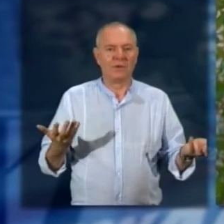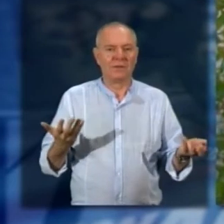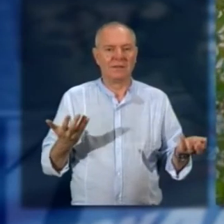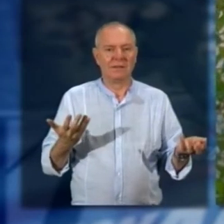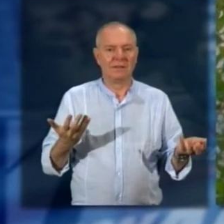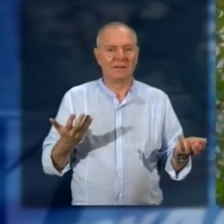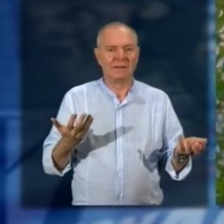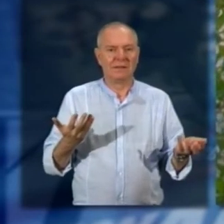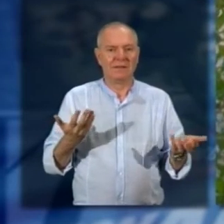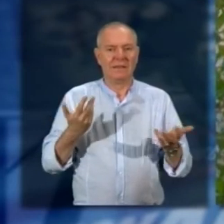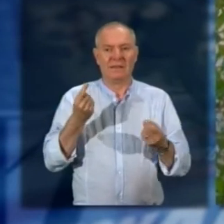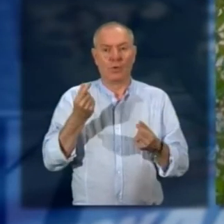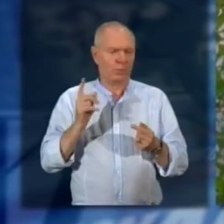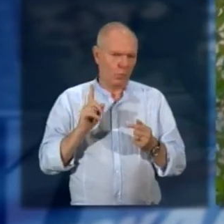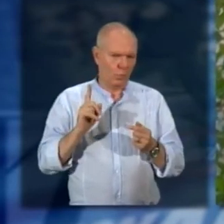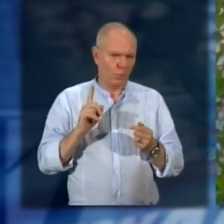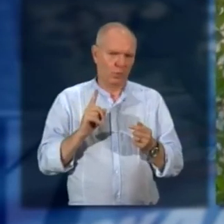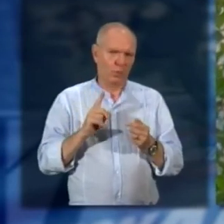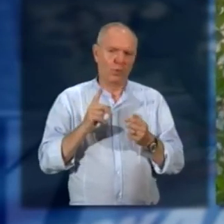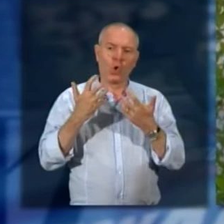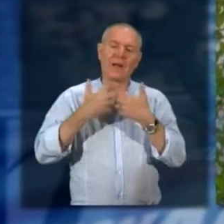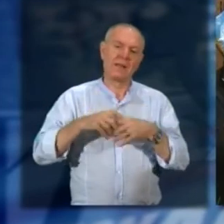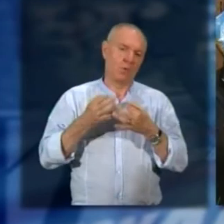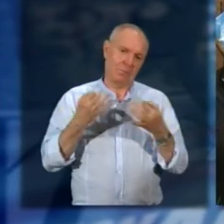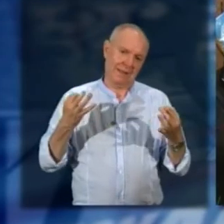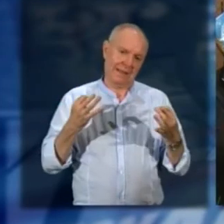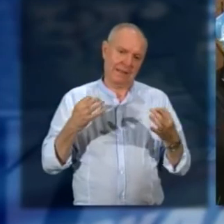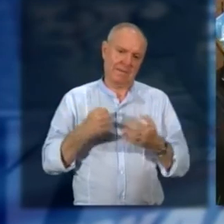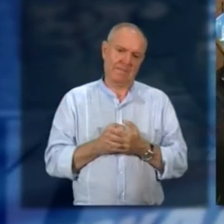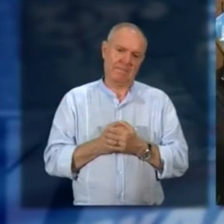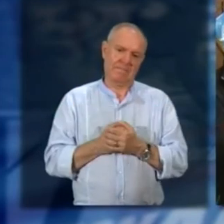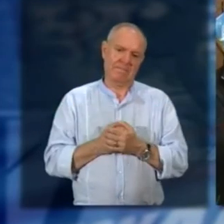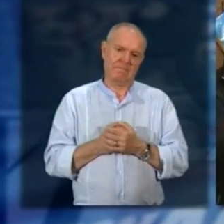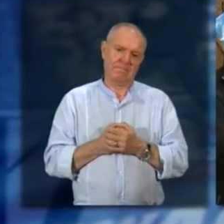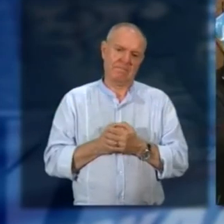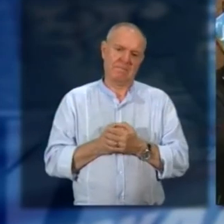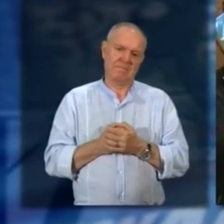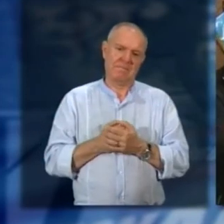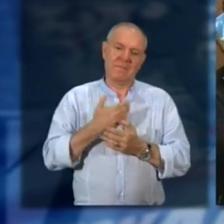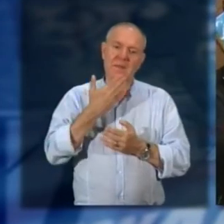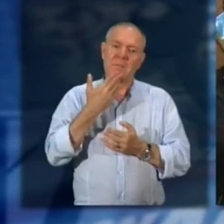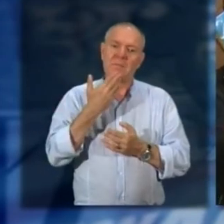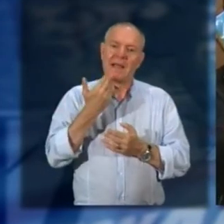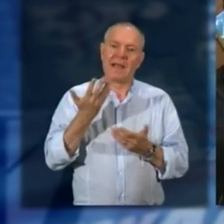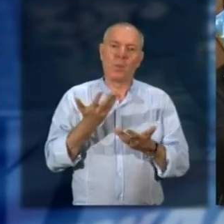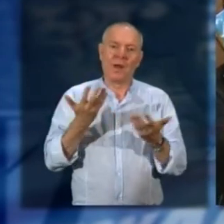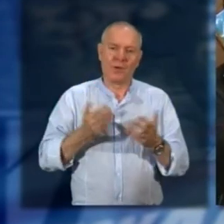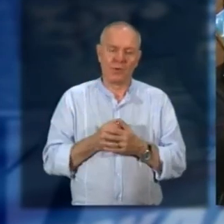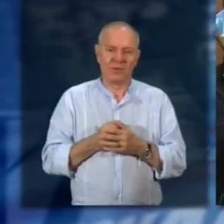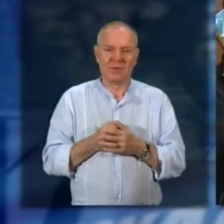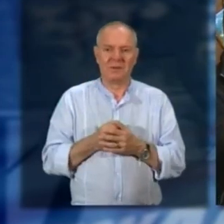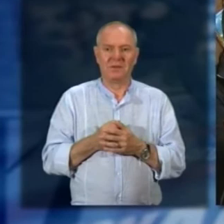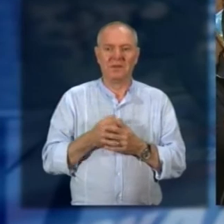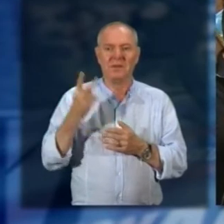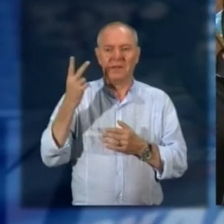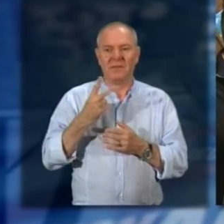più che a livello economico diciamo a livello organizzativo qualcosa manca perché anche se qualcuno ha detto